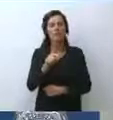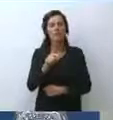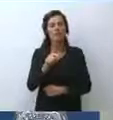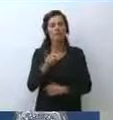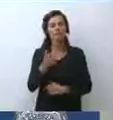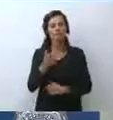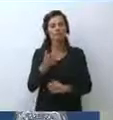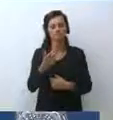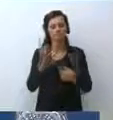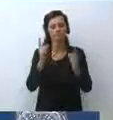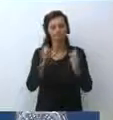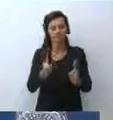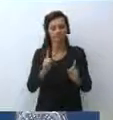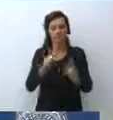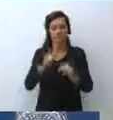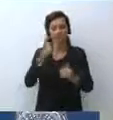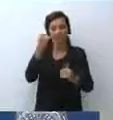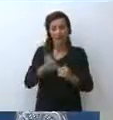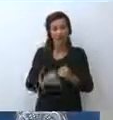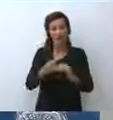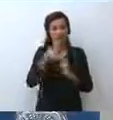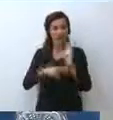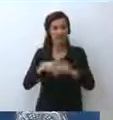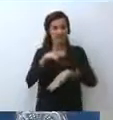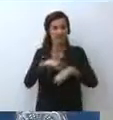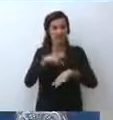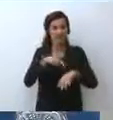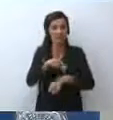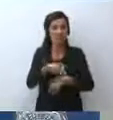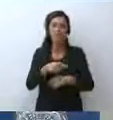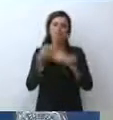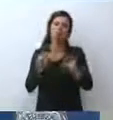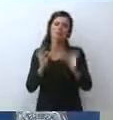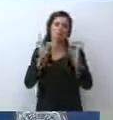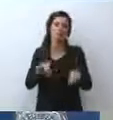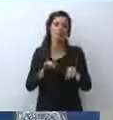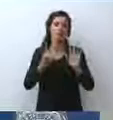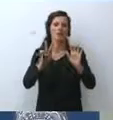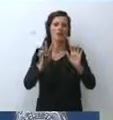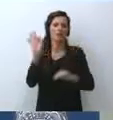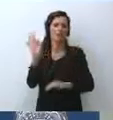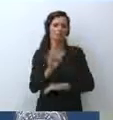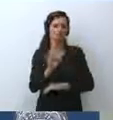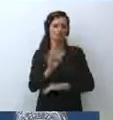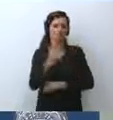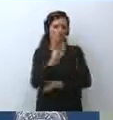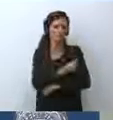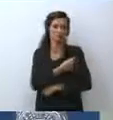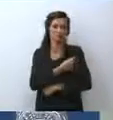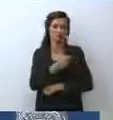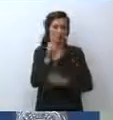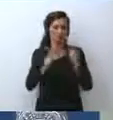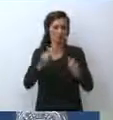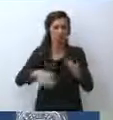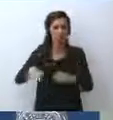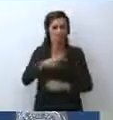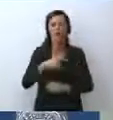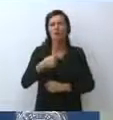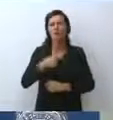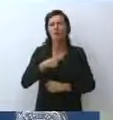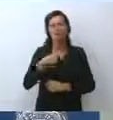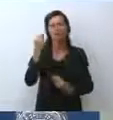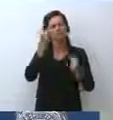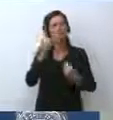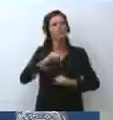abbiamo previsto, cioè entro la fine di settembre, a raggiungere l'80%. Noi siamo fiduciosi che questo risultato sia